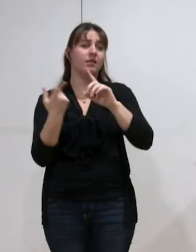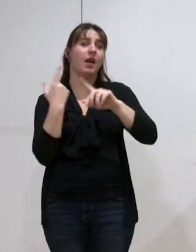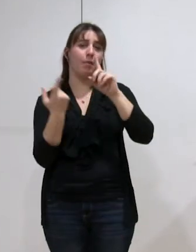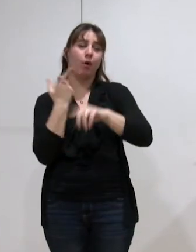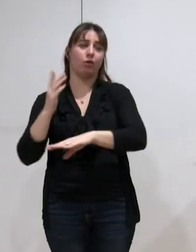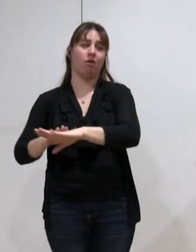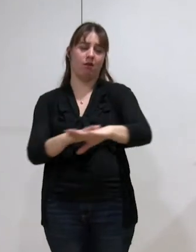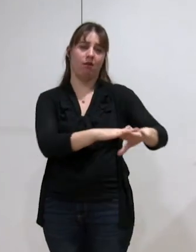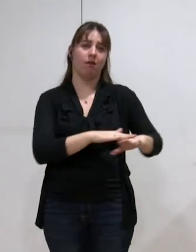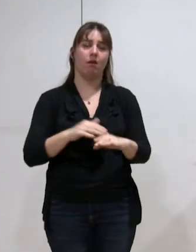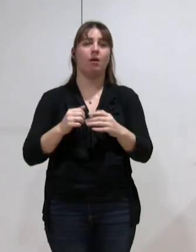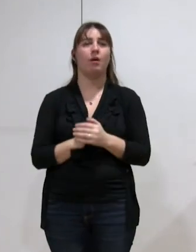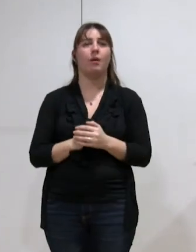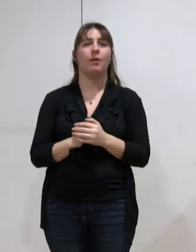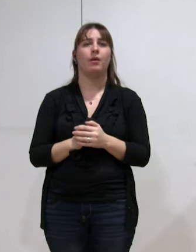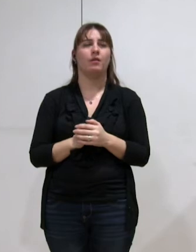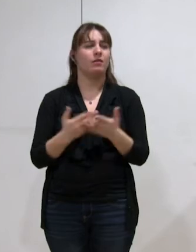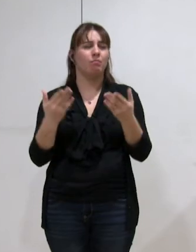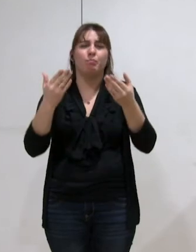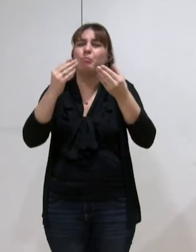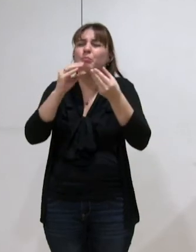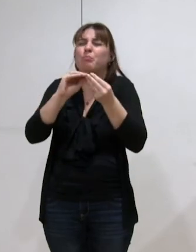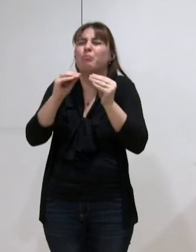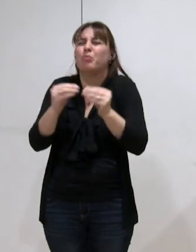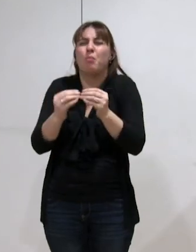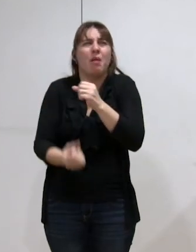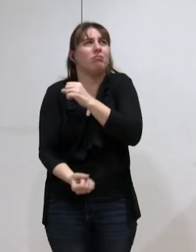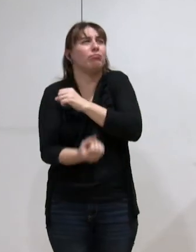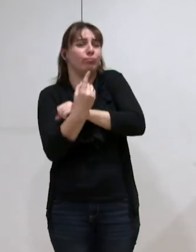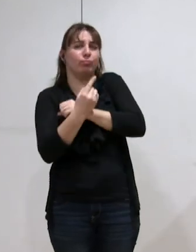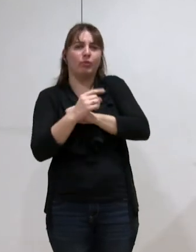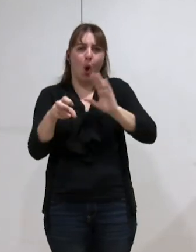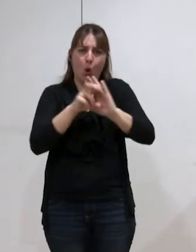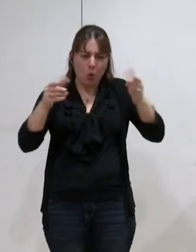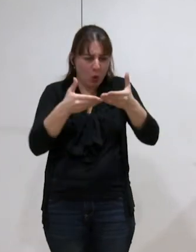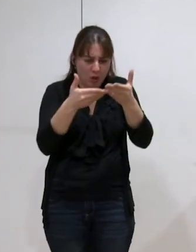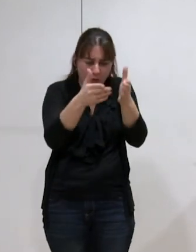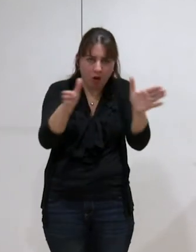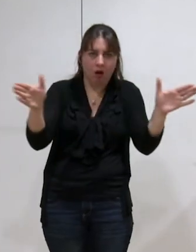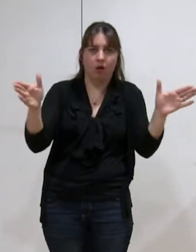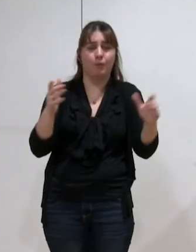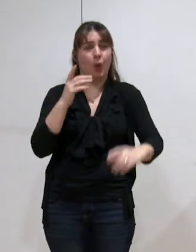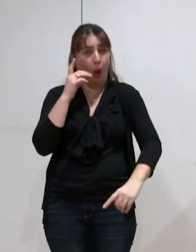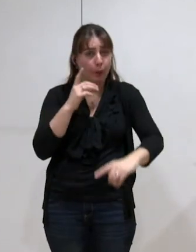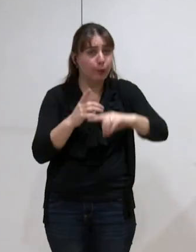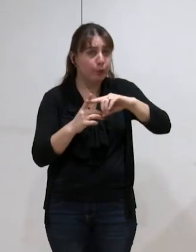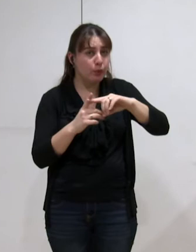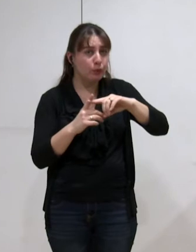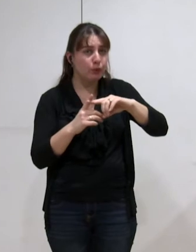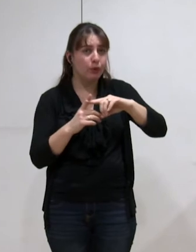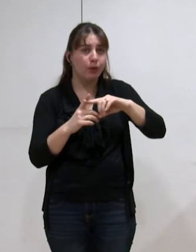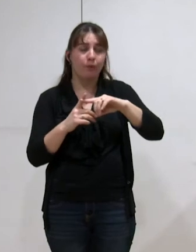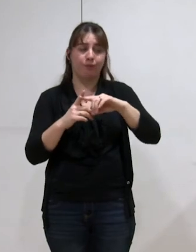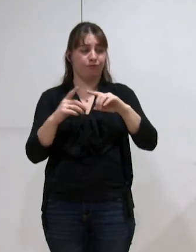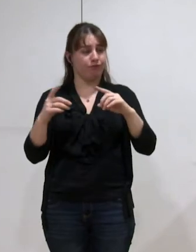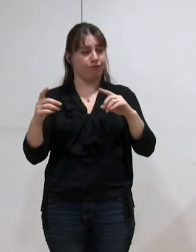laquelle, outre ce péché originel qui dépasse le cadre grenoblois, conjugué avec les exemples